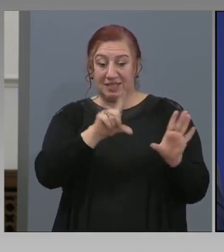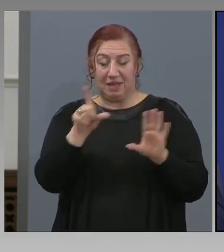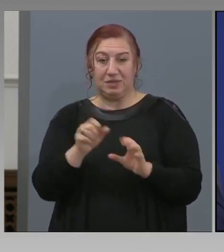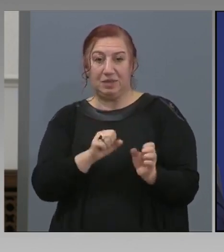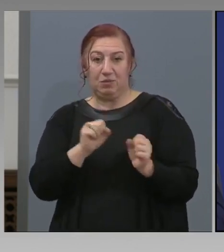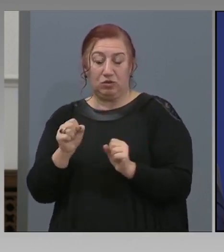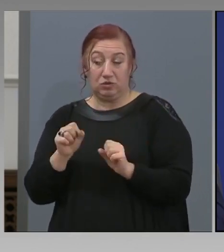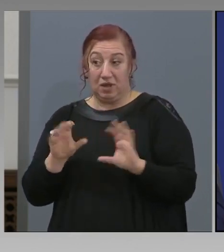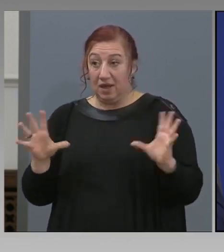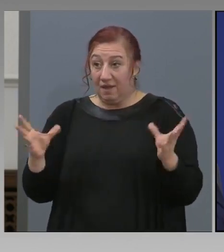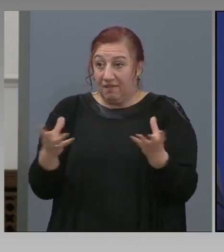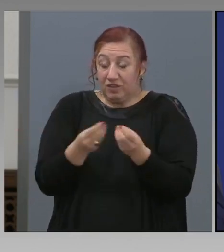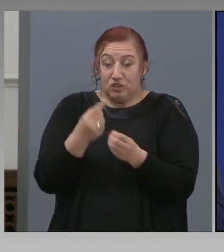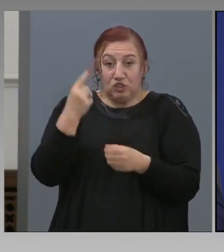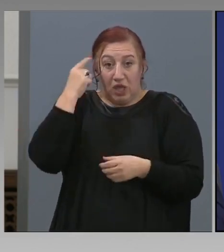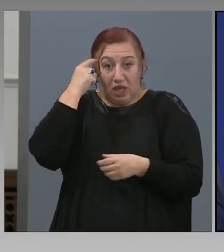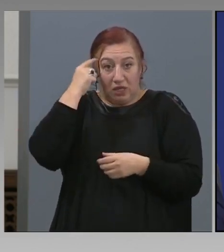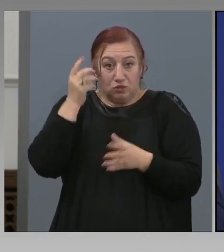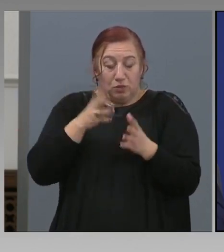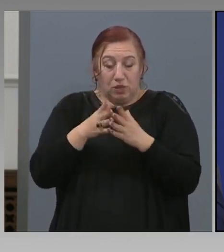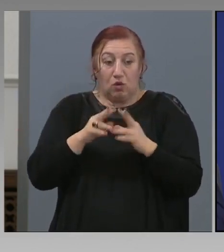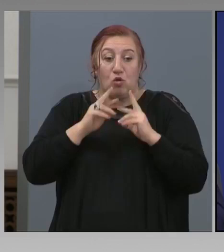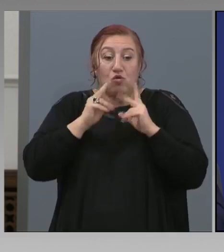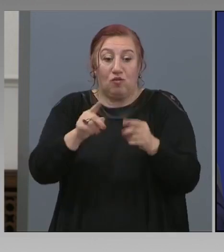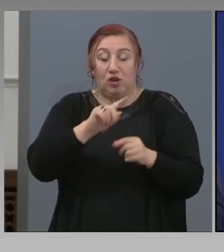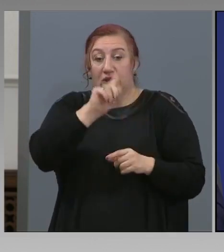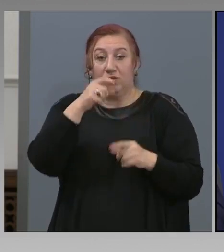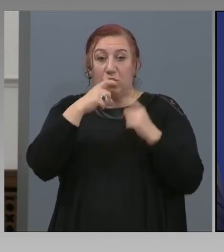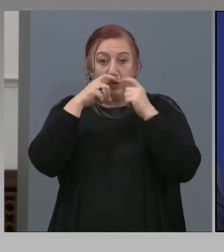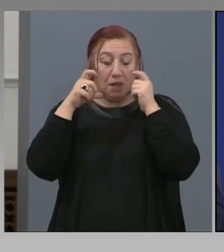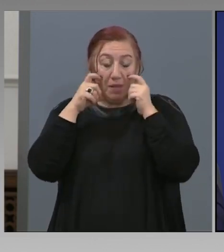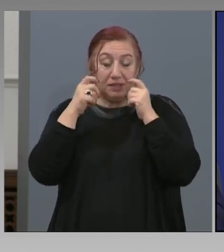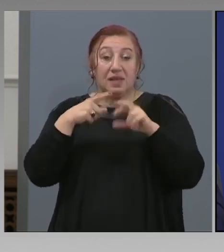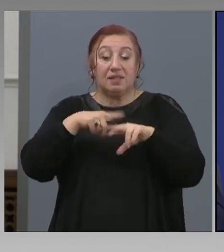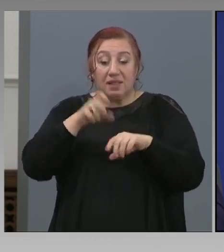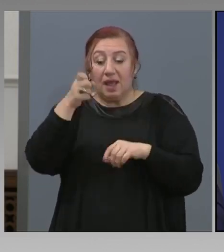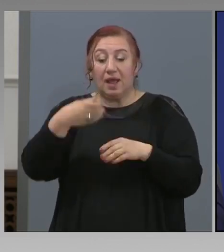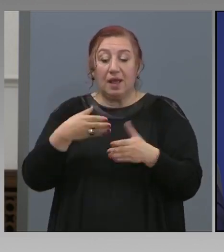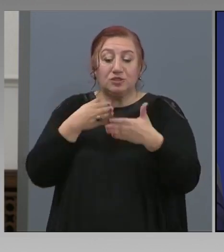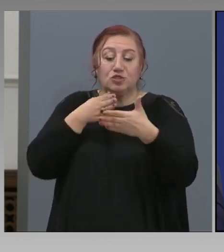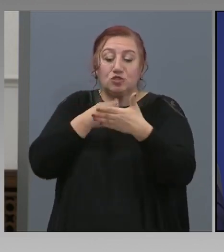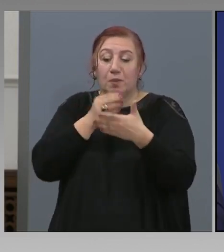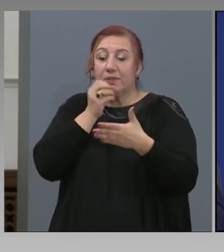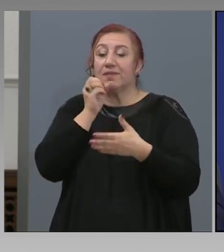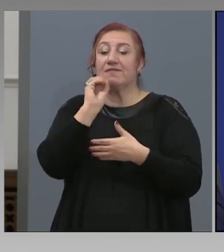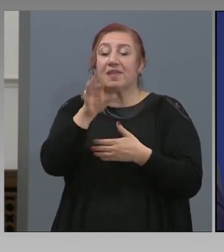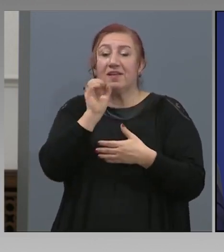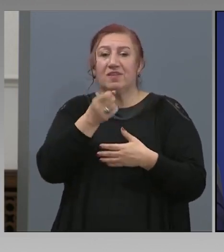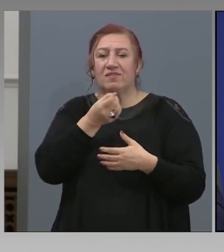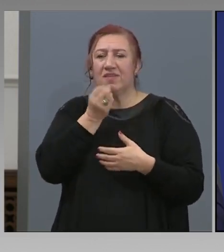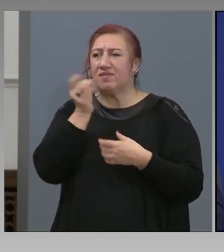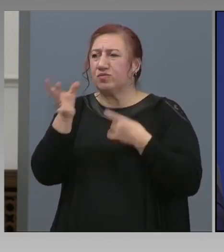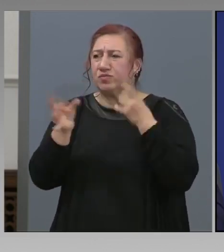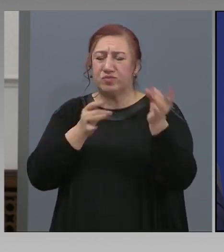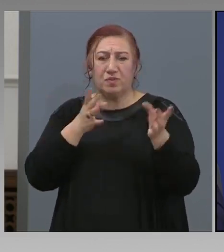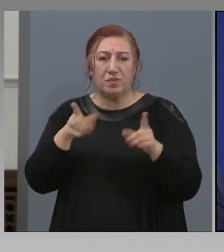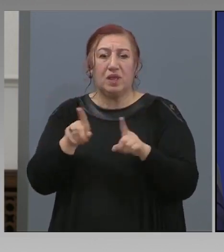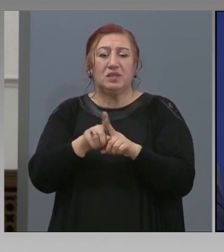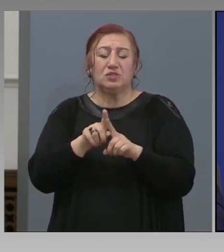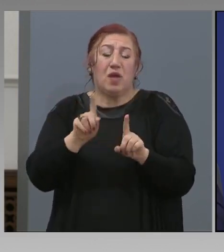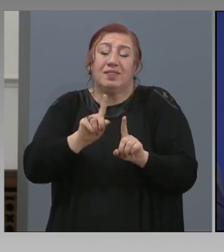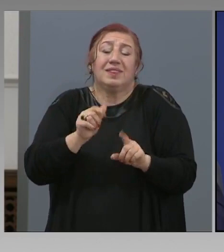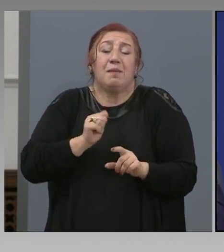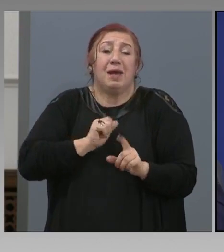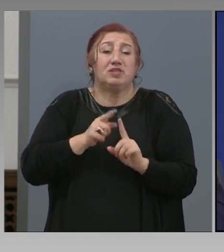всички разумни хора отговориха една въпроса с маските. Те предпазват да не хвърчат слюнките, не предпазват от вируса,